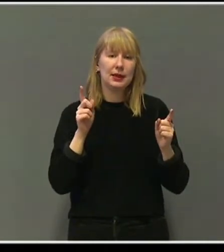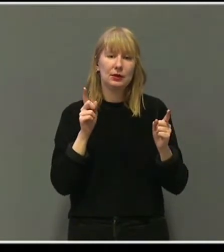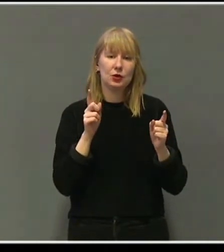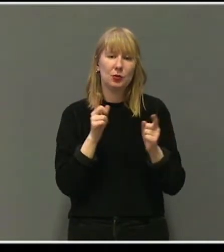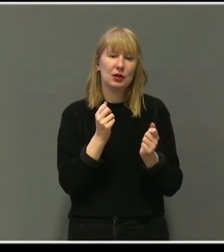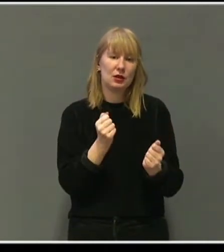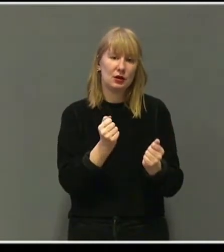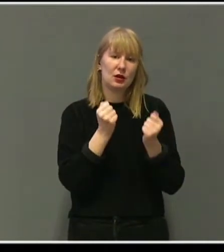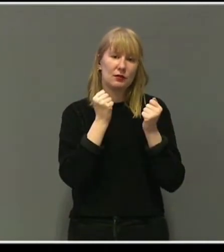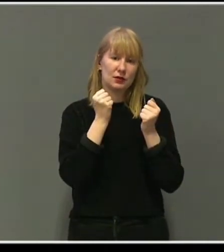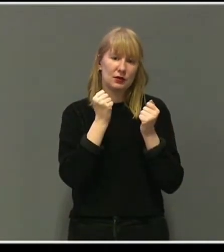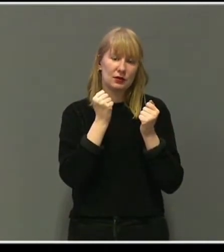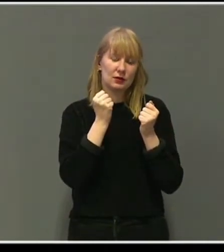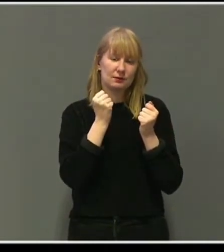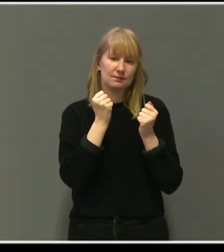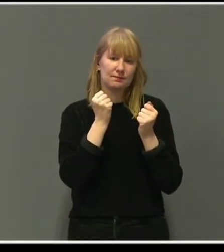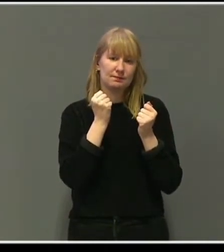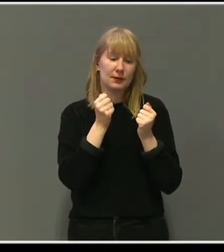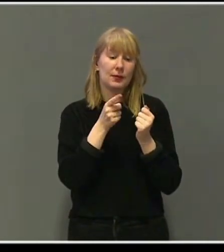tidlig i barnehårene.